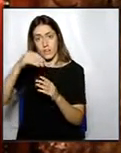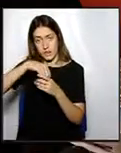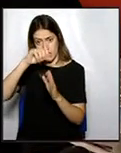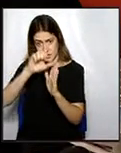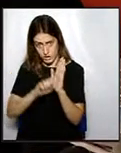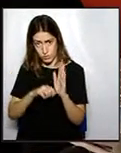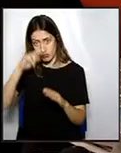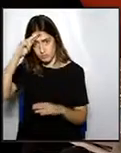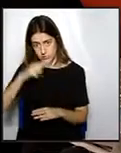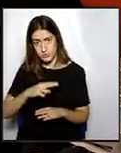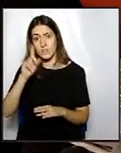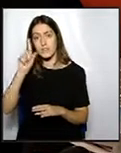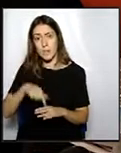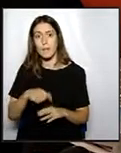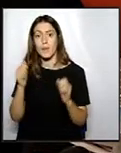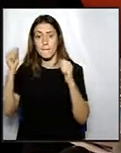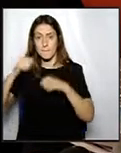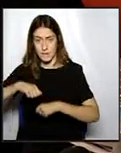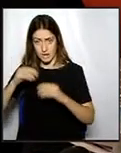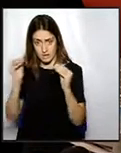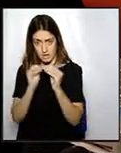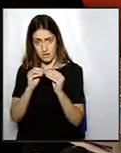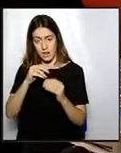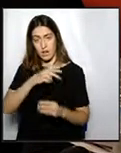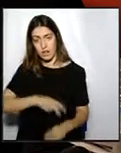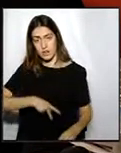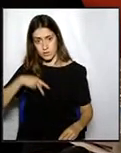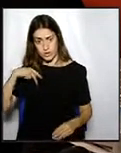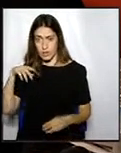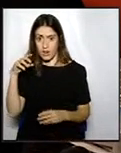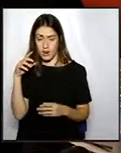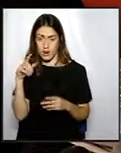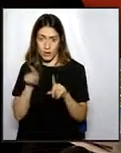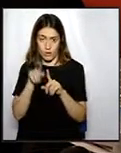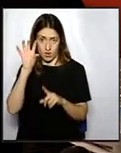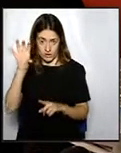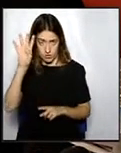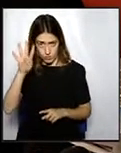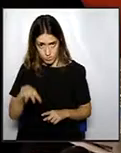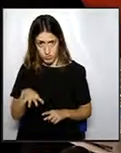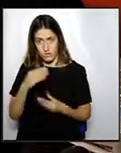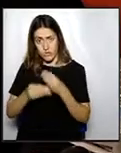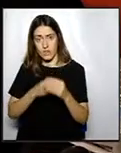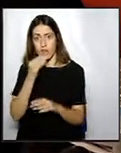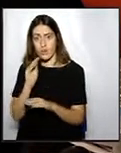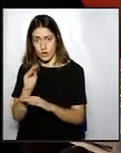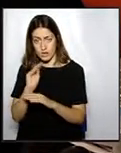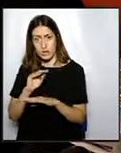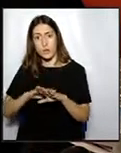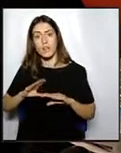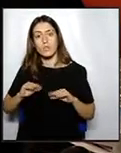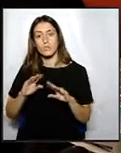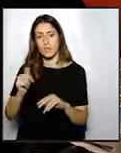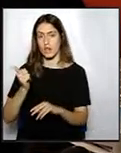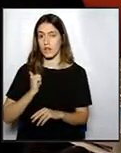i en base també al Pacte Nacional de l'Educació. És cert, però, que hi un recurs admès a tràmit i pendent de relació, però fins a la resolució del recurs, la llei